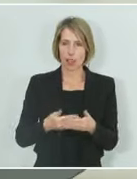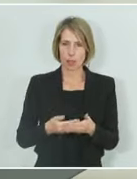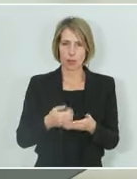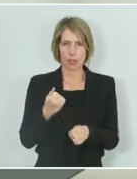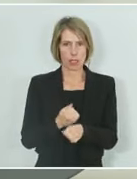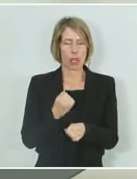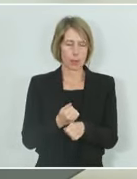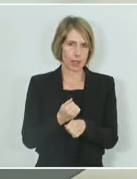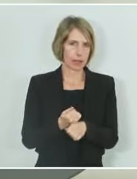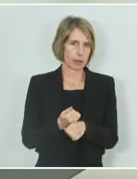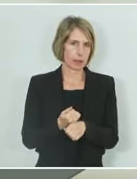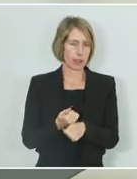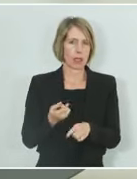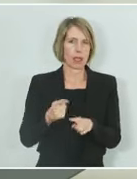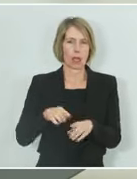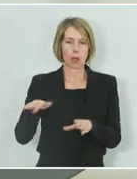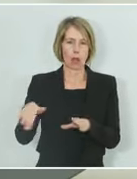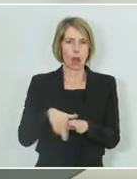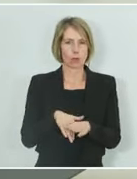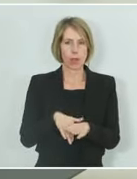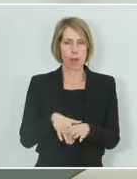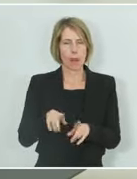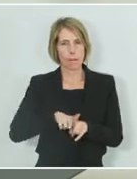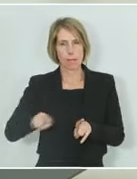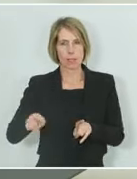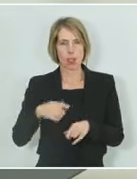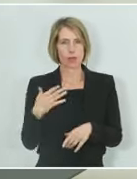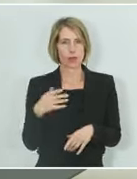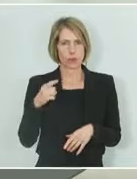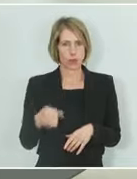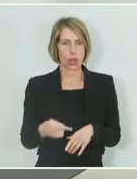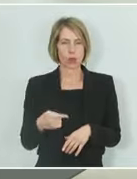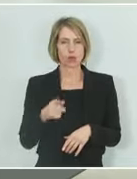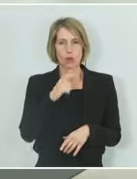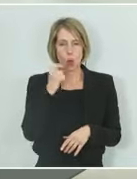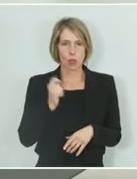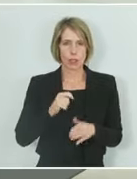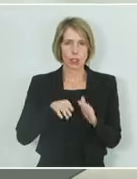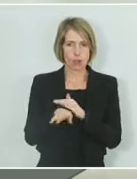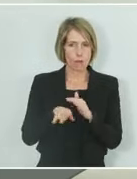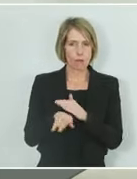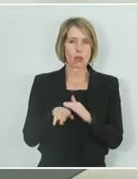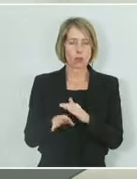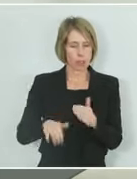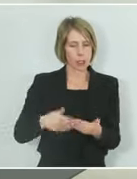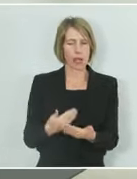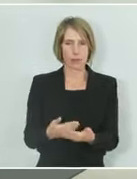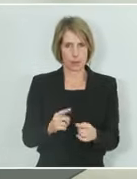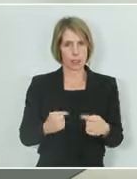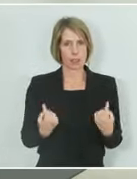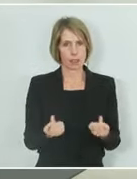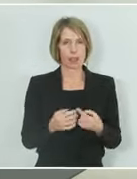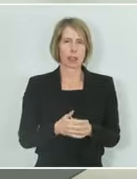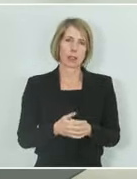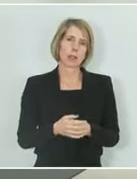Wir bieten auch die Aufnahme von bis zu 5000 ukrainischen Geflüchteten an. Ich habe auch